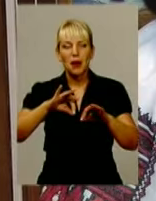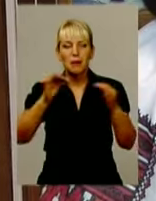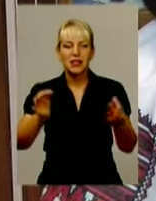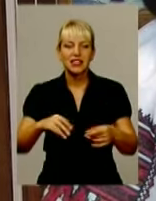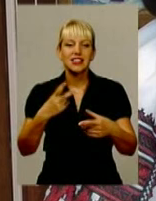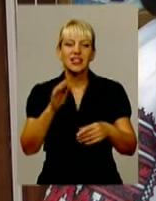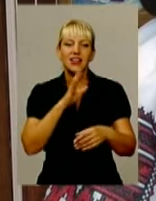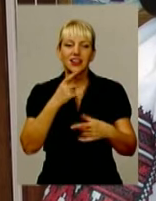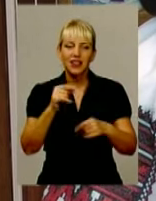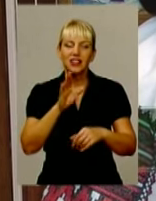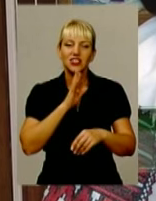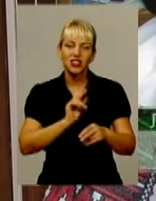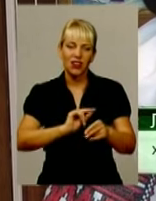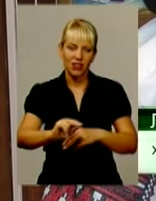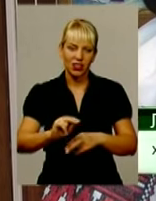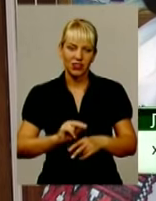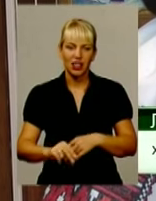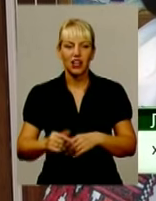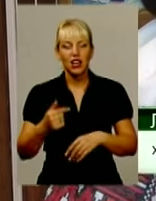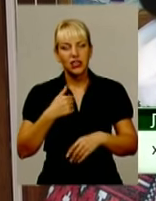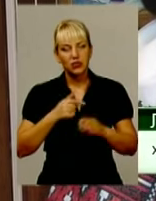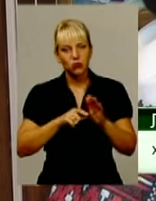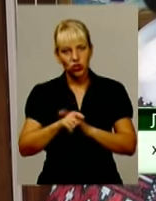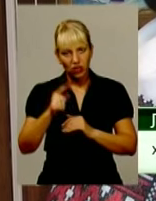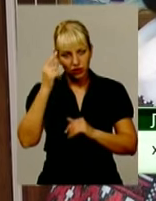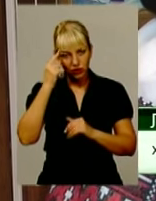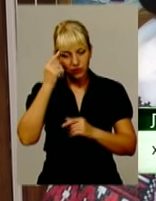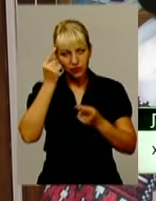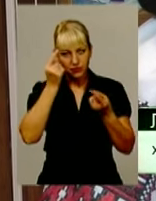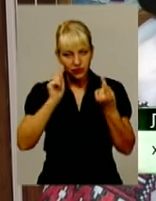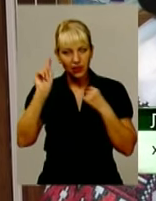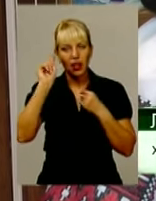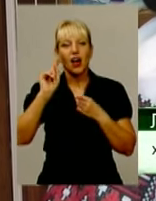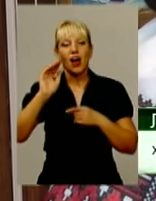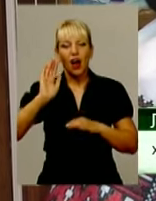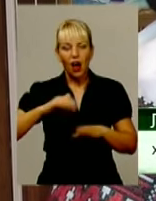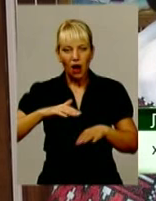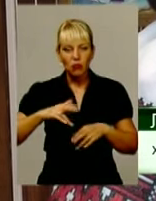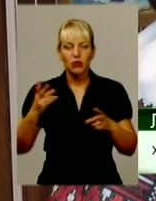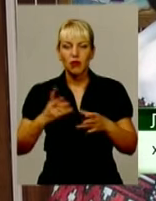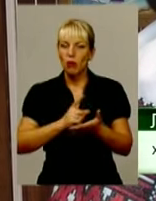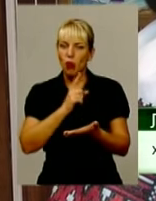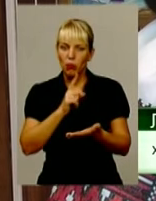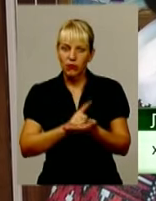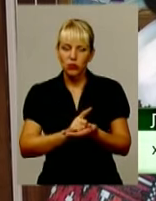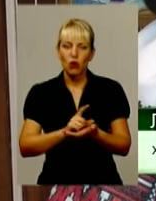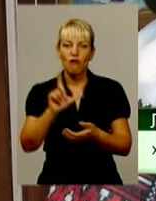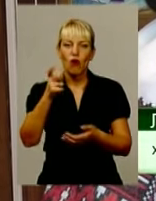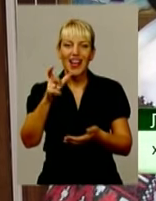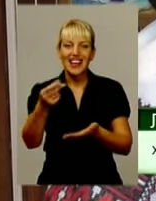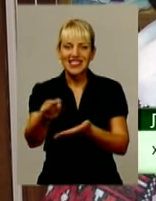рік. В голові народжується задум, потім треба обов'язково зробити ескіз,